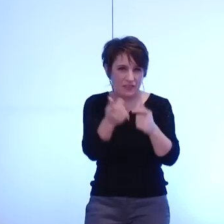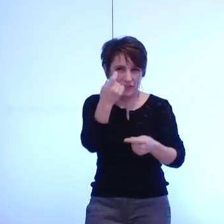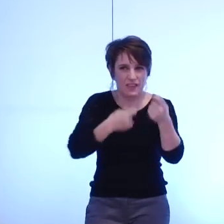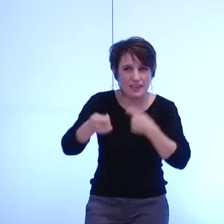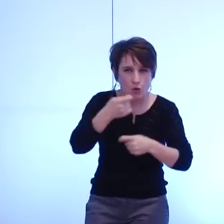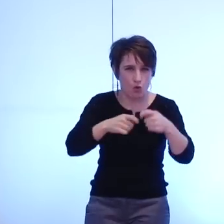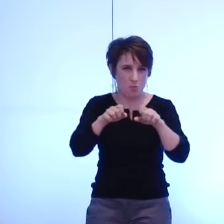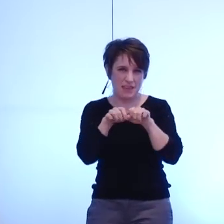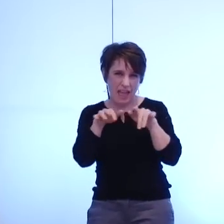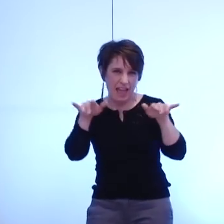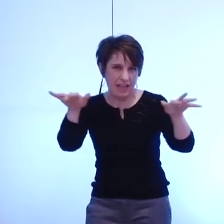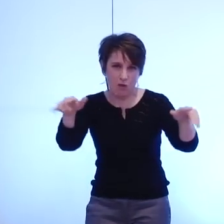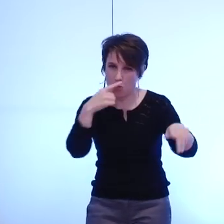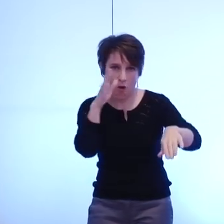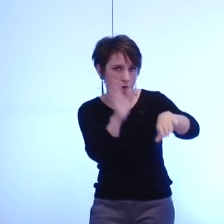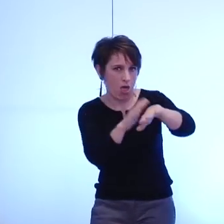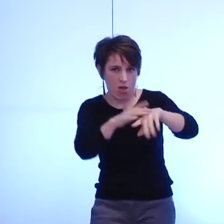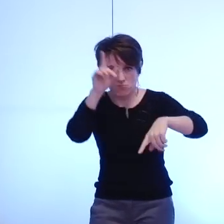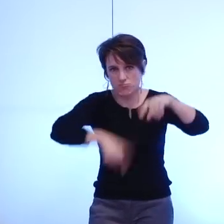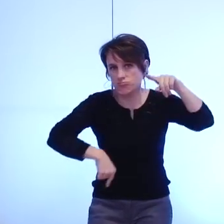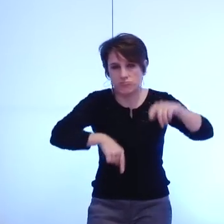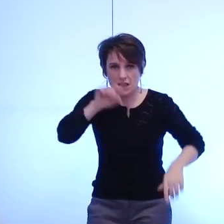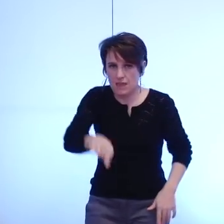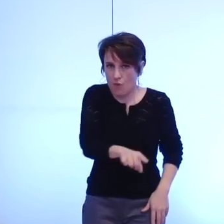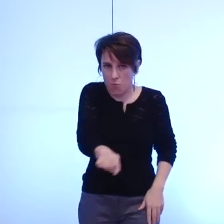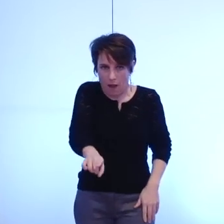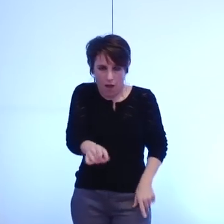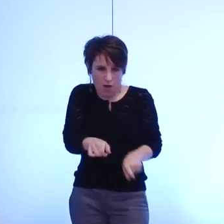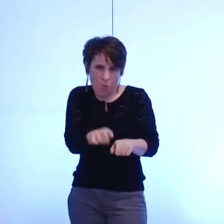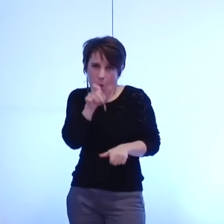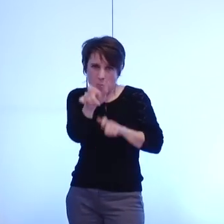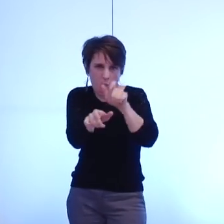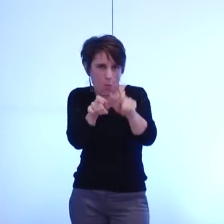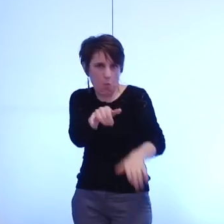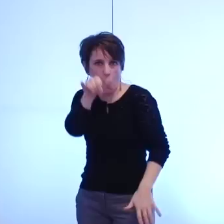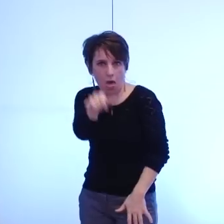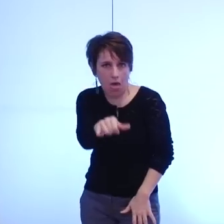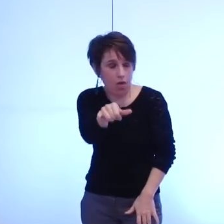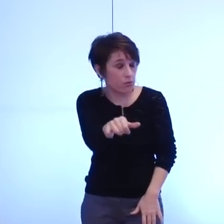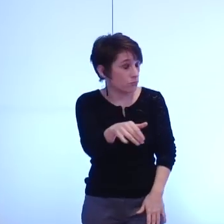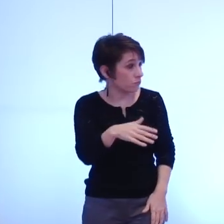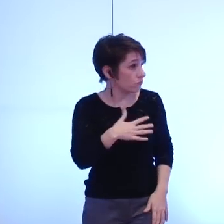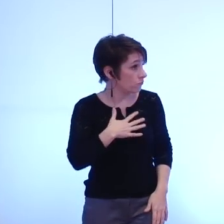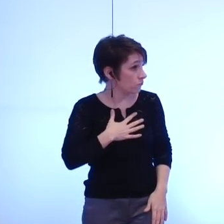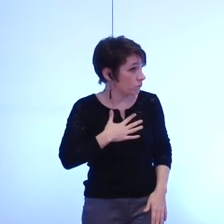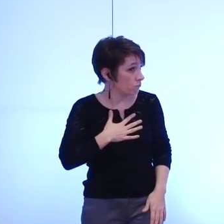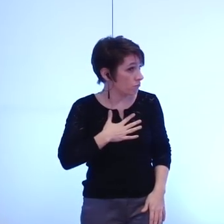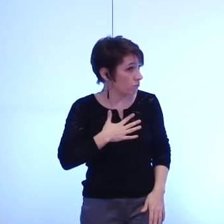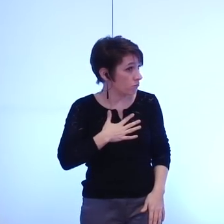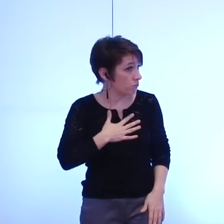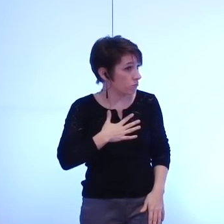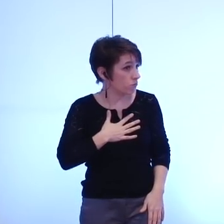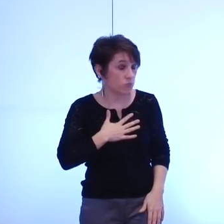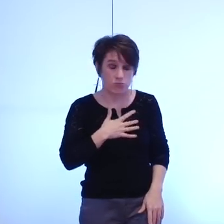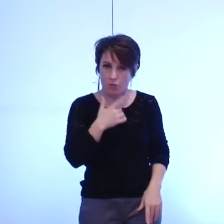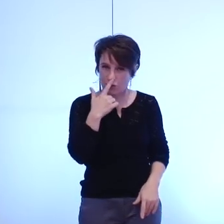serait presque des gros mots et c'est leur droit de penser ça il y a quand même une rupture entre ces